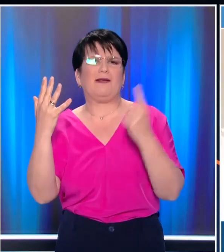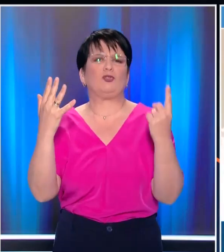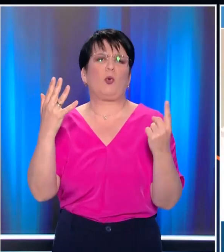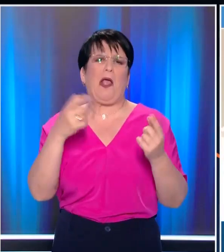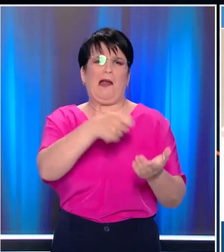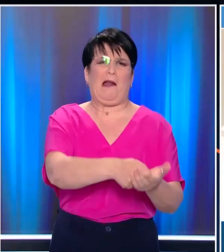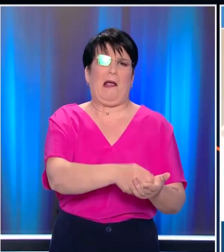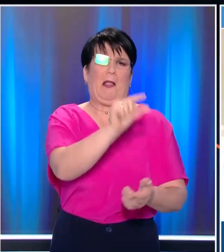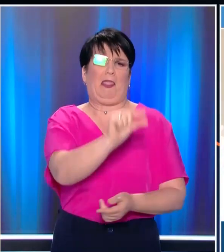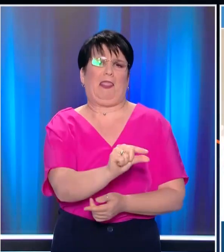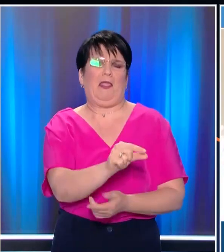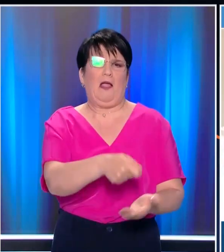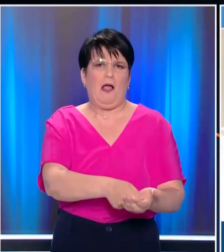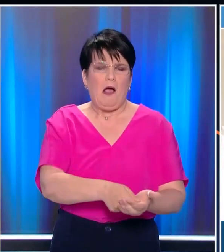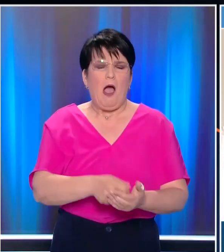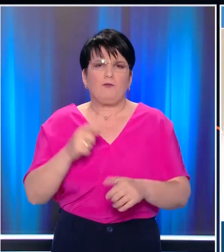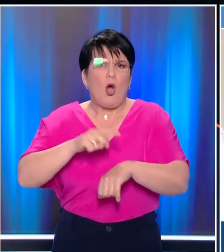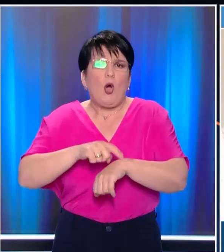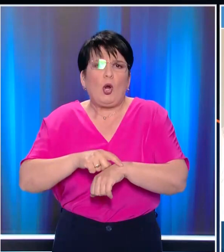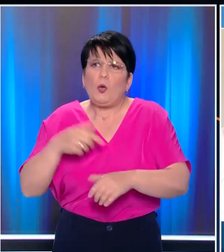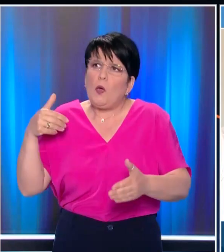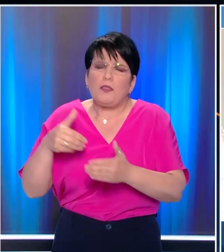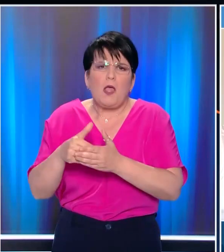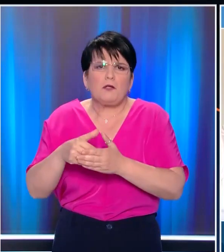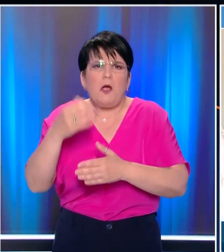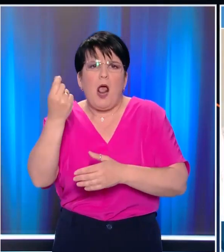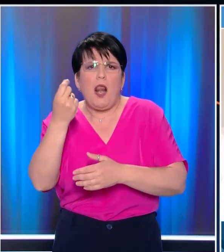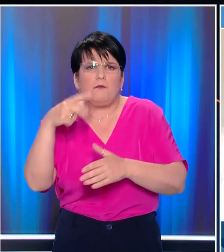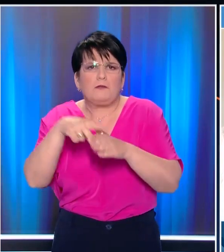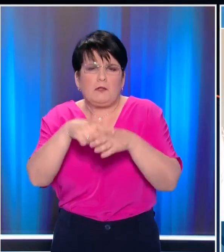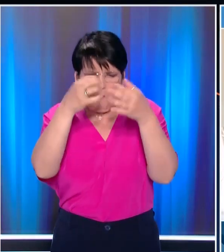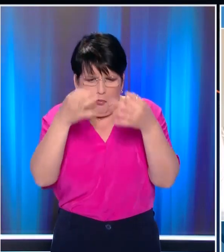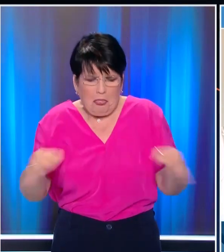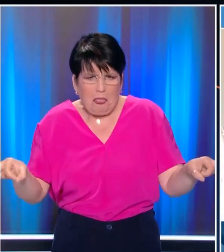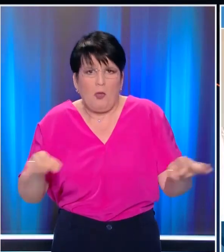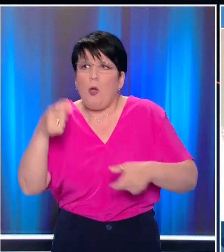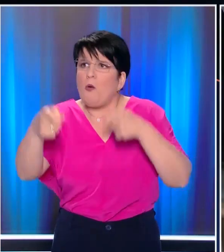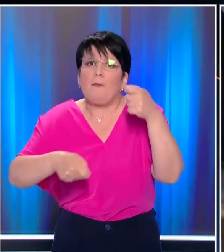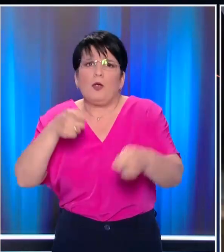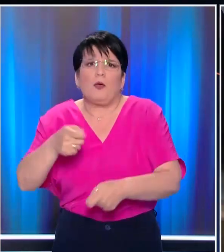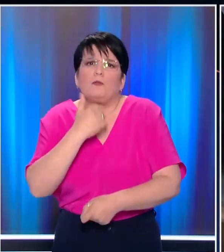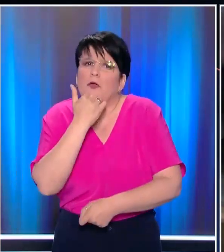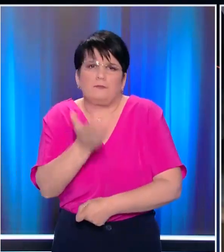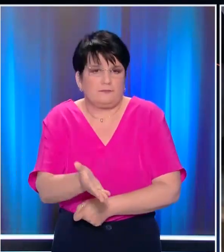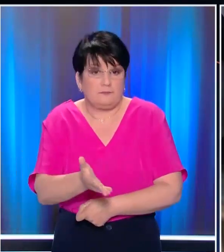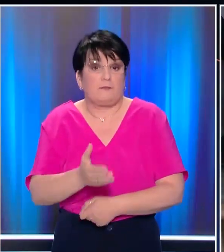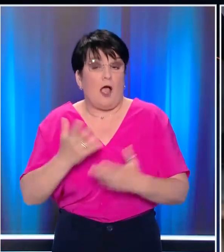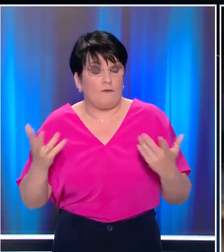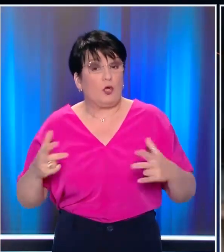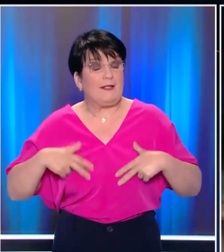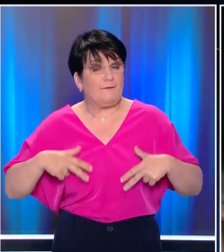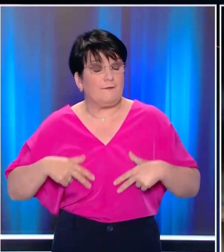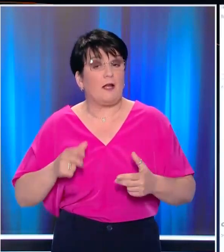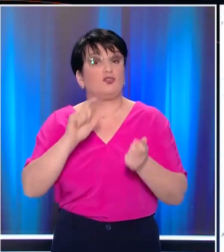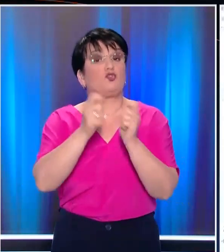αυτό που θα έπρεπε Σε πολύ μικρό χρονικό διάστημα δεν θα υπάρχουν χρήματα στα ταμεία μας για να πληρώσουμε τους λογαριασμούς Μέσα σε αυτό το περιβάλλον η κυβέρνηση